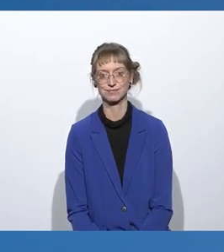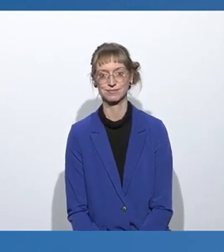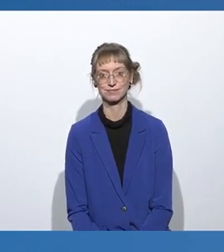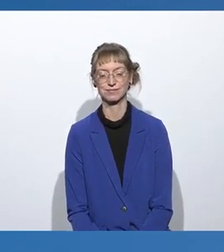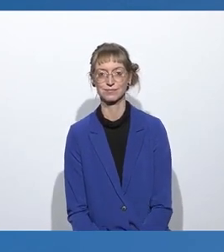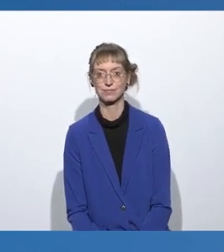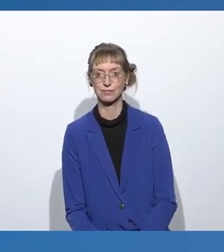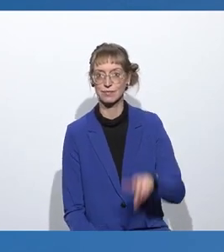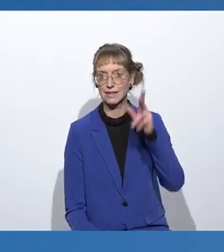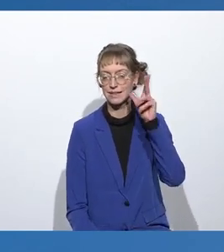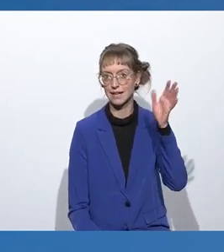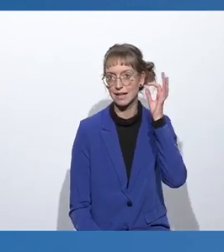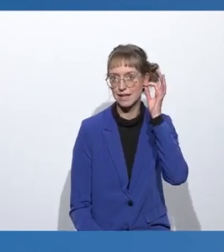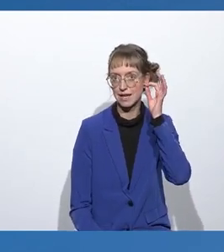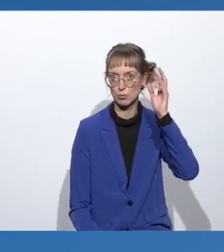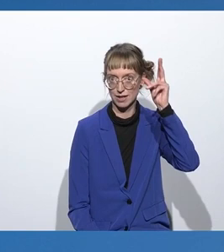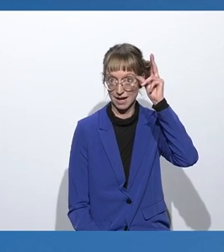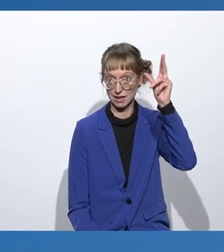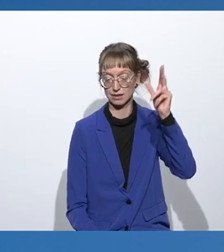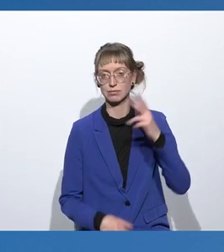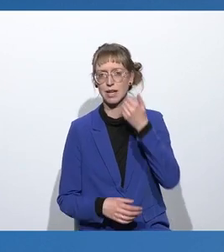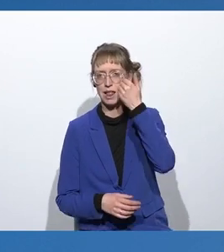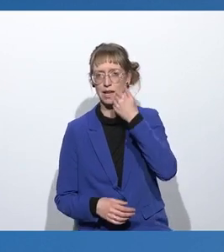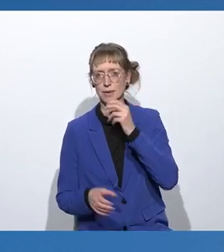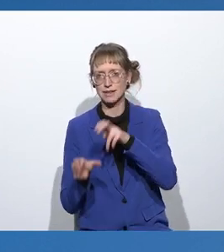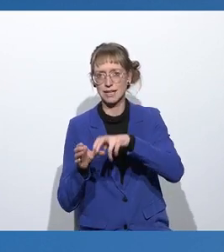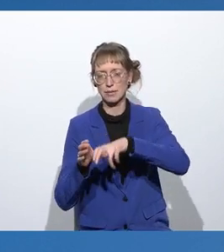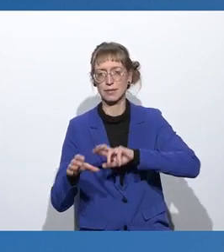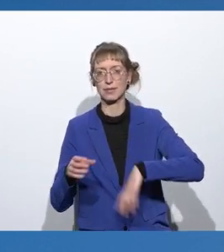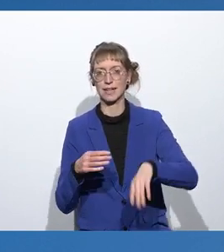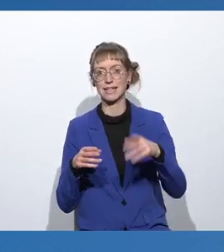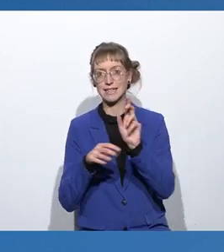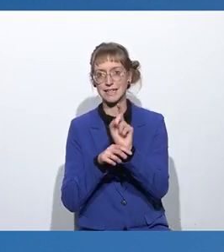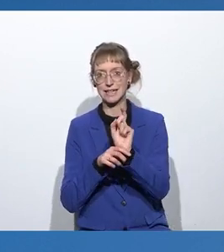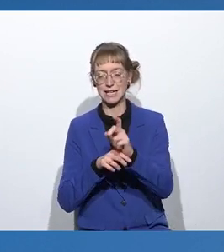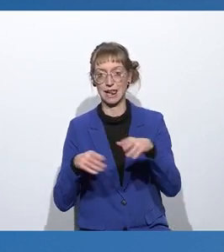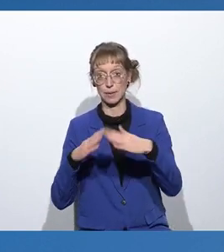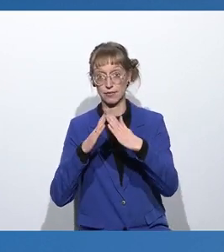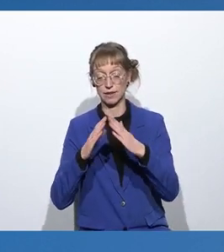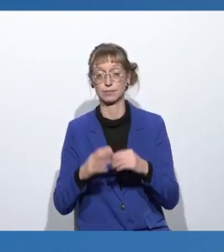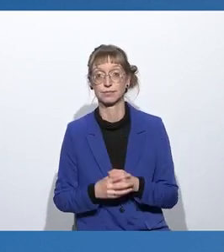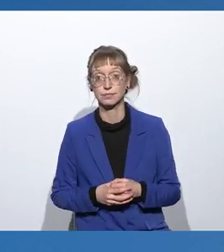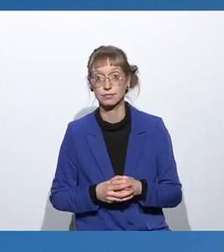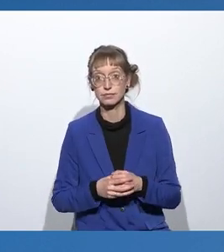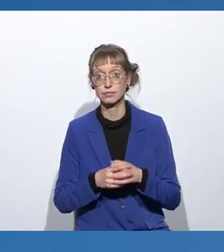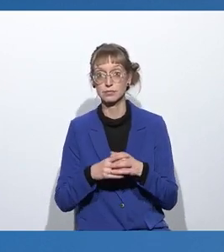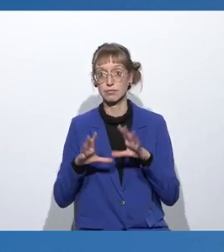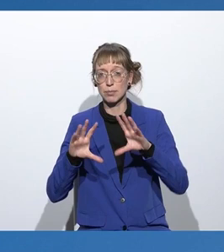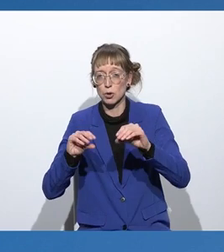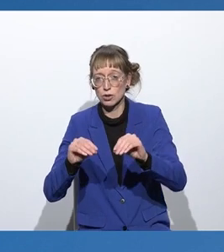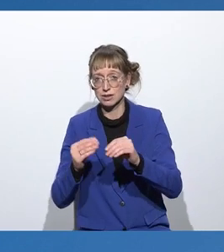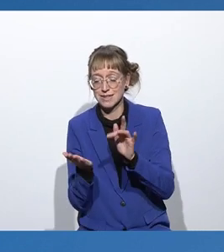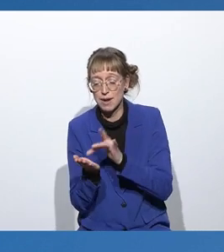Sehr geehrte Damen und Herren, liebe Teilnehmende des Digital-Gipfels, ob beim Nutzen eines Smartphones,